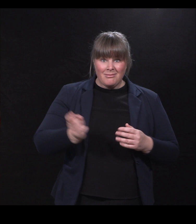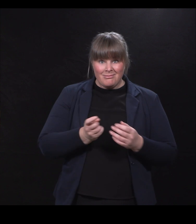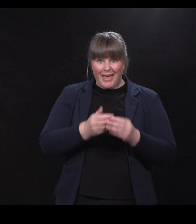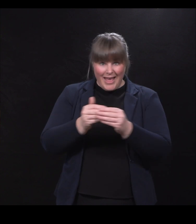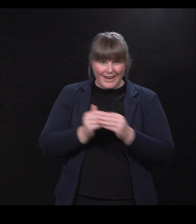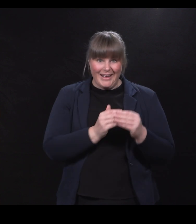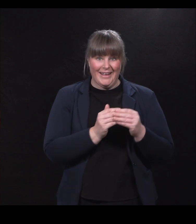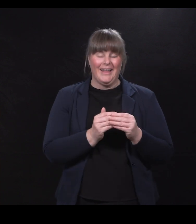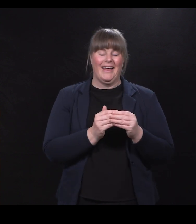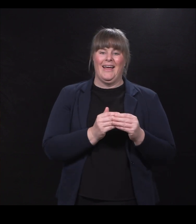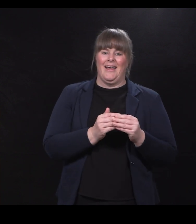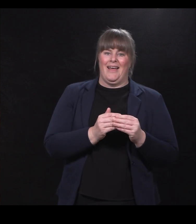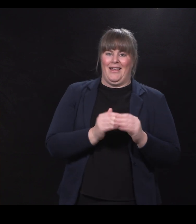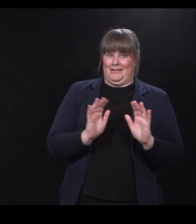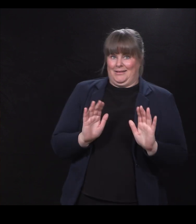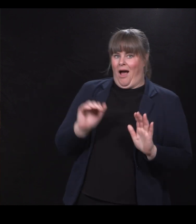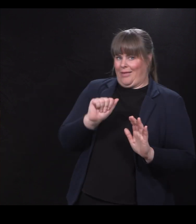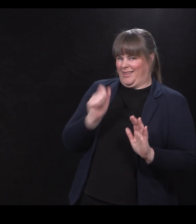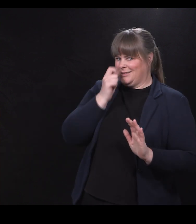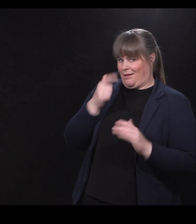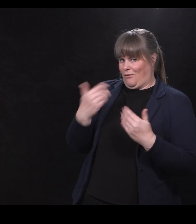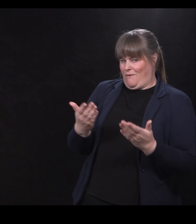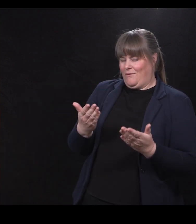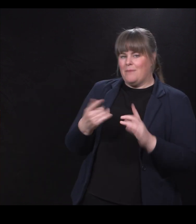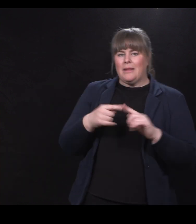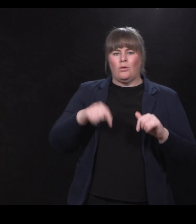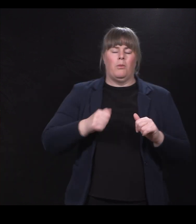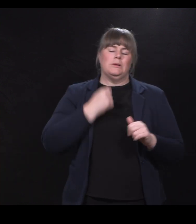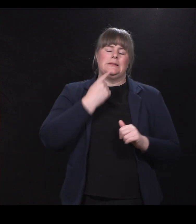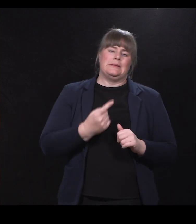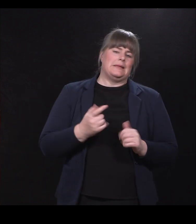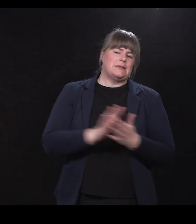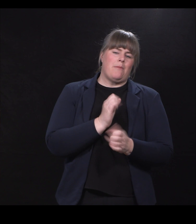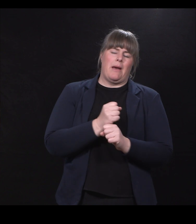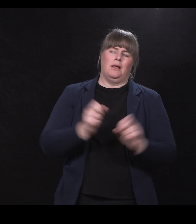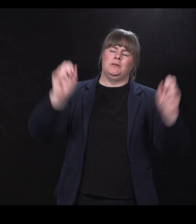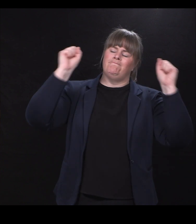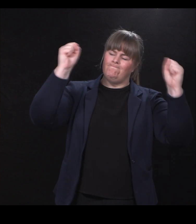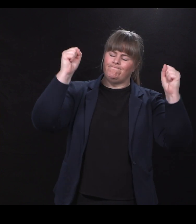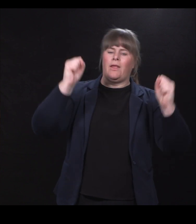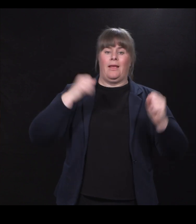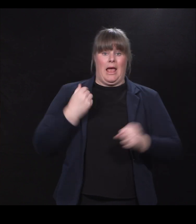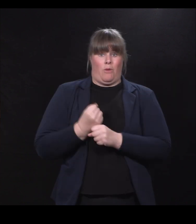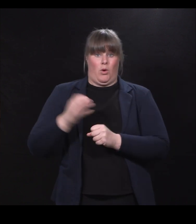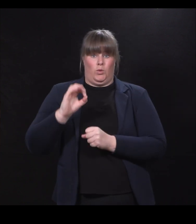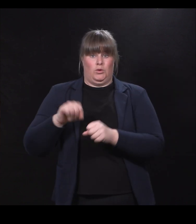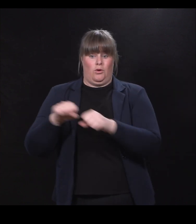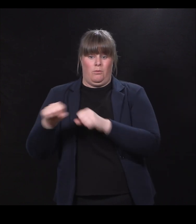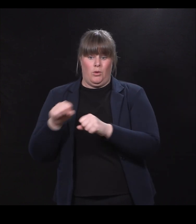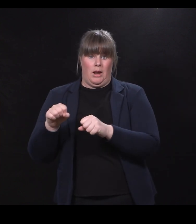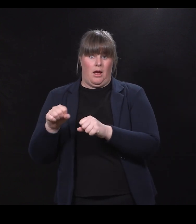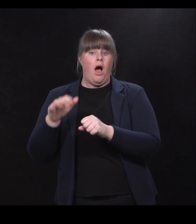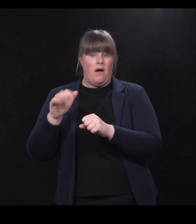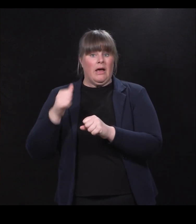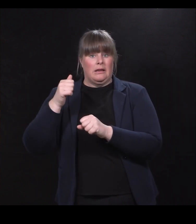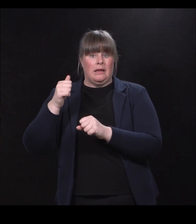Det som er veldig, før du slipper til det, Adrian, så må jeg bare si det at det å samarbeide. Jeg jobber i Oslo kommune, og det har kanskje vært en premissgivende faktor